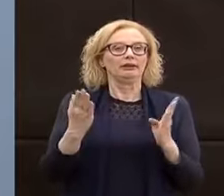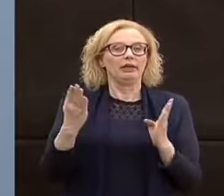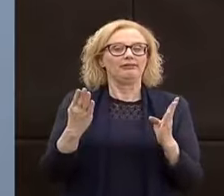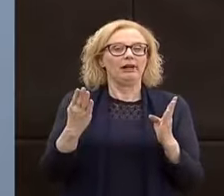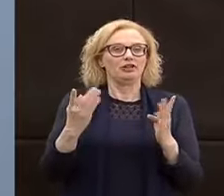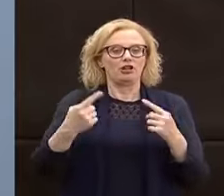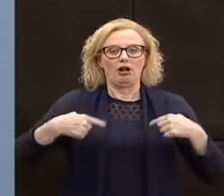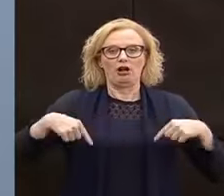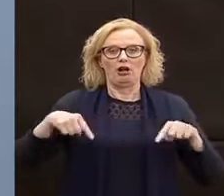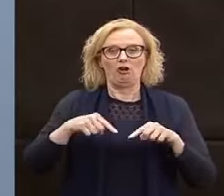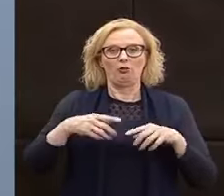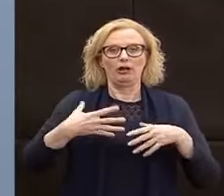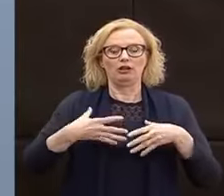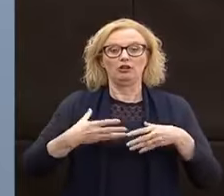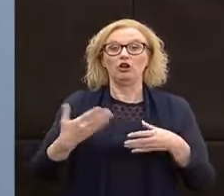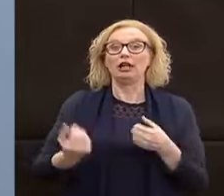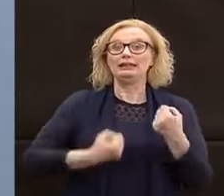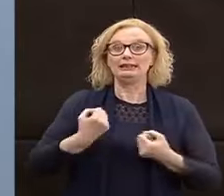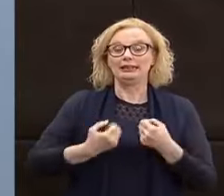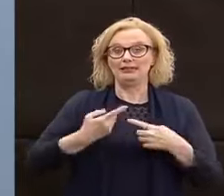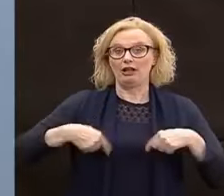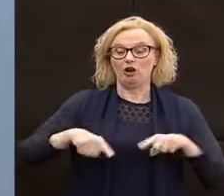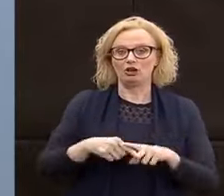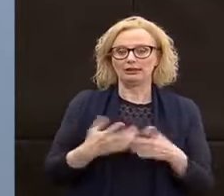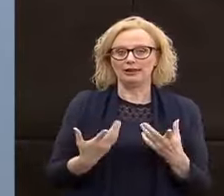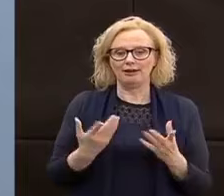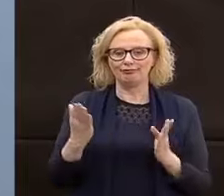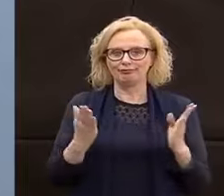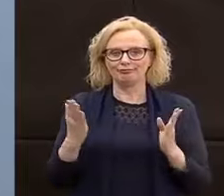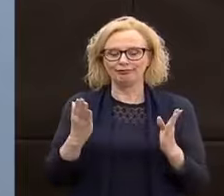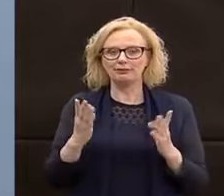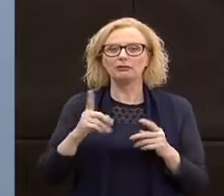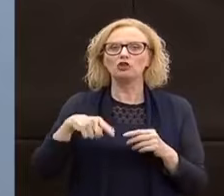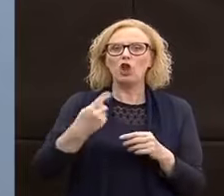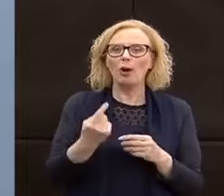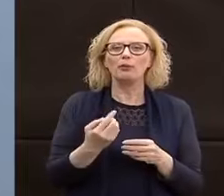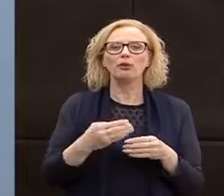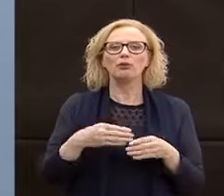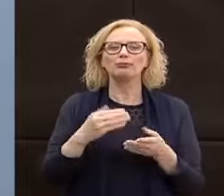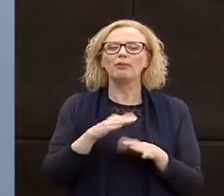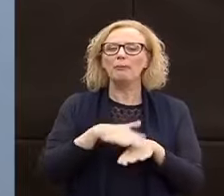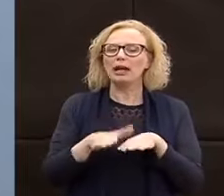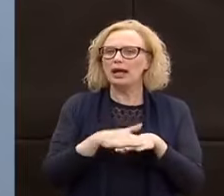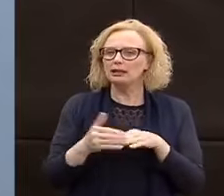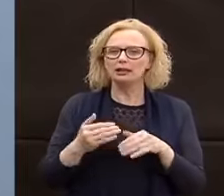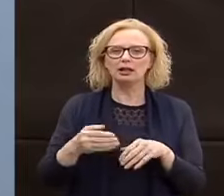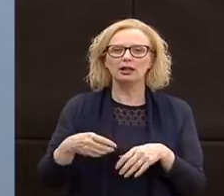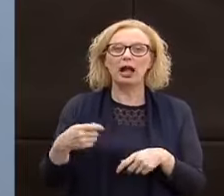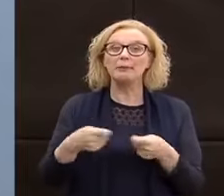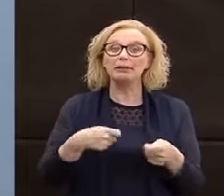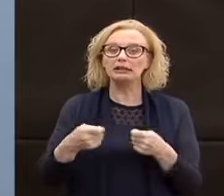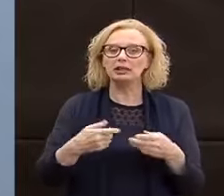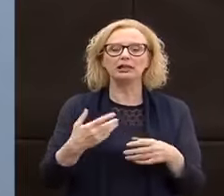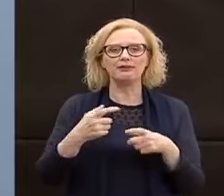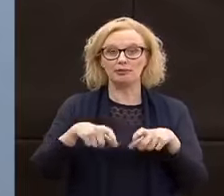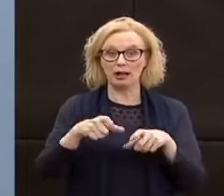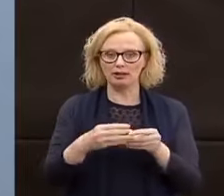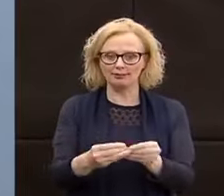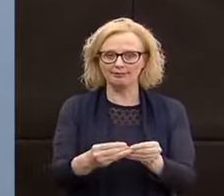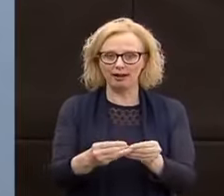la nostra iniziativa sul fronte della liquidità, tutte le pratiche amministrative che le banche stanno portando avanti si possano